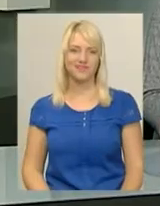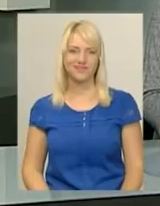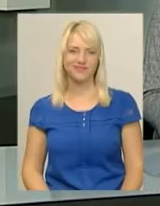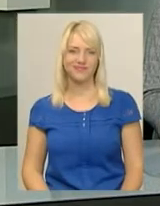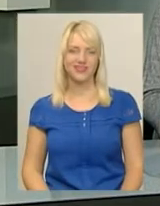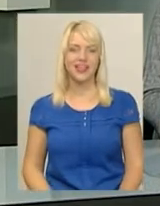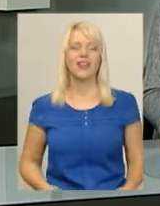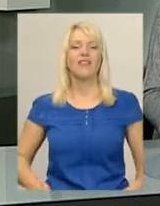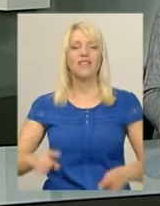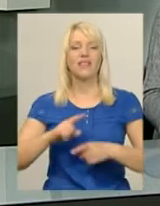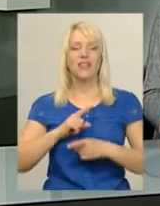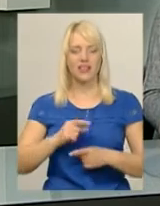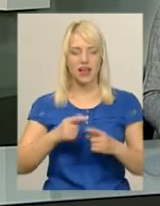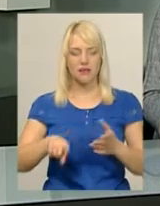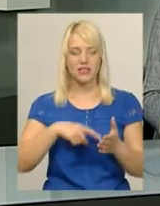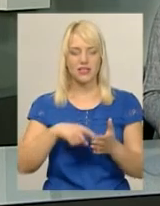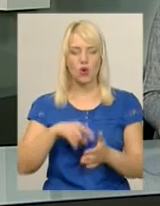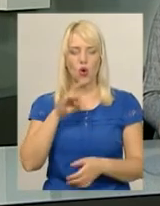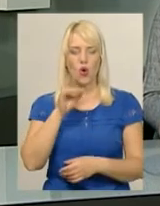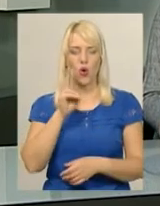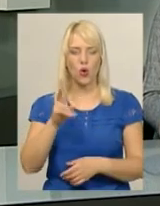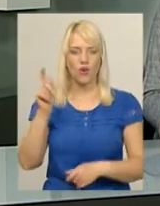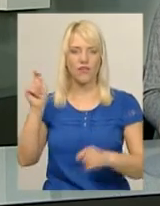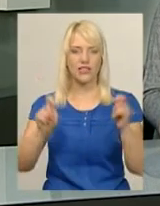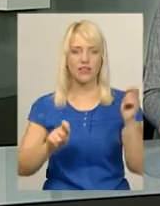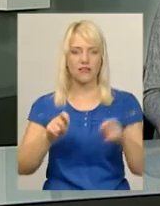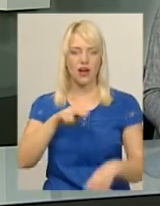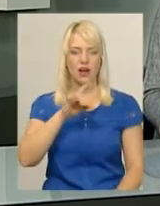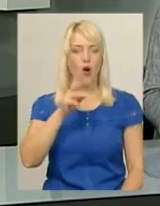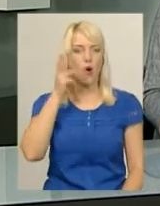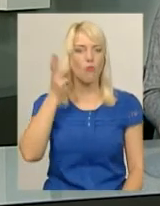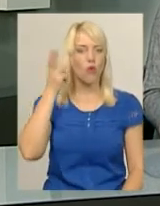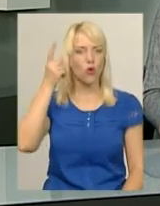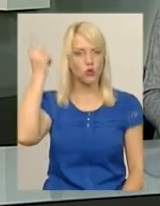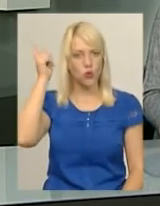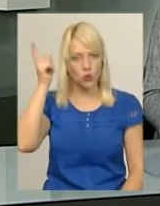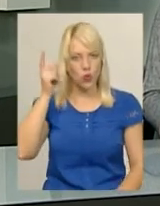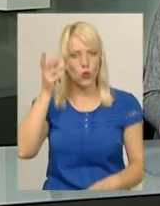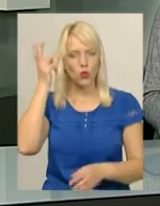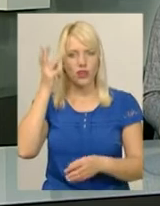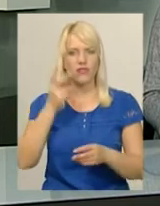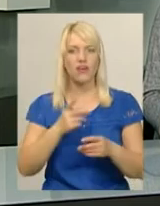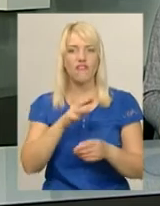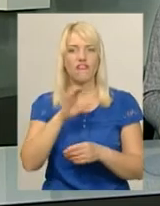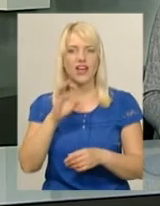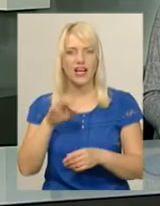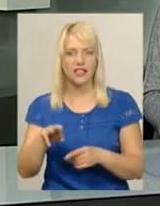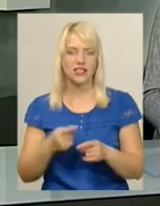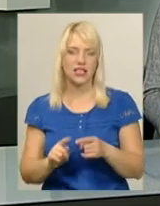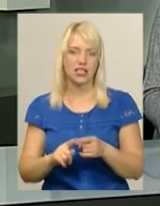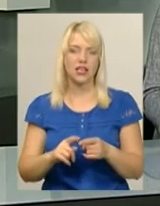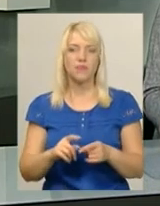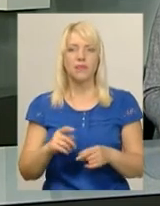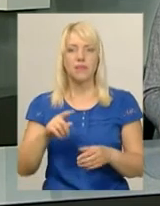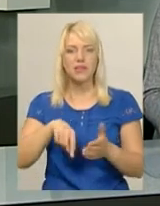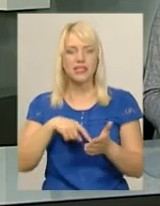Фінал міського рок-фестивалю «Проскурі-фест» відбувся у Хмельницькому. Чотири колективи виступили у номінації «Авторський проєкт».